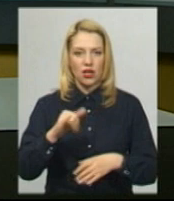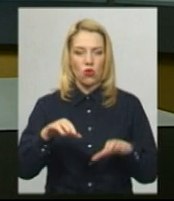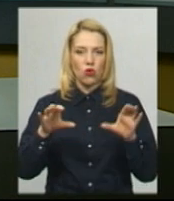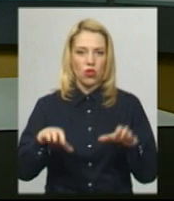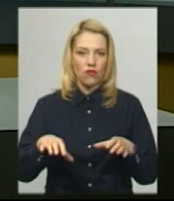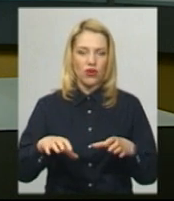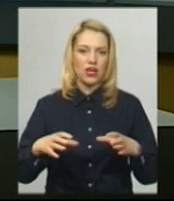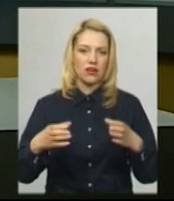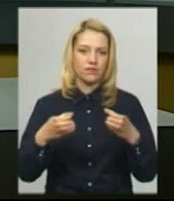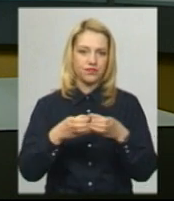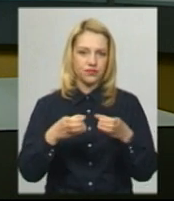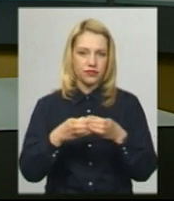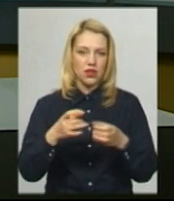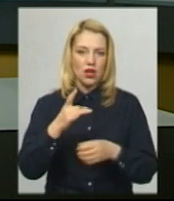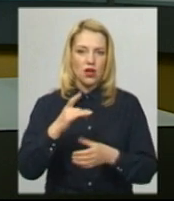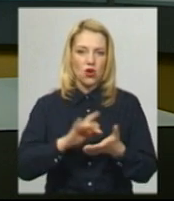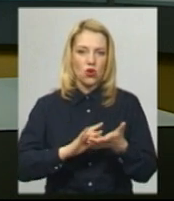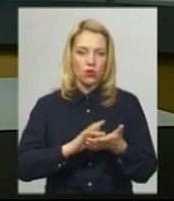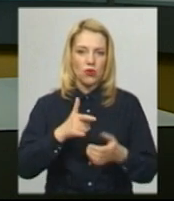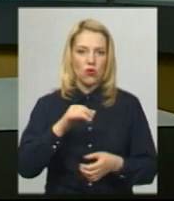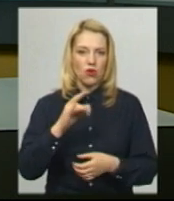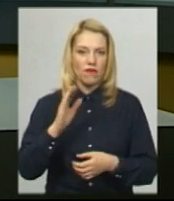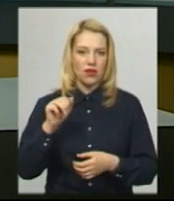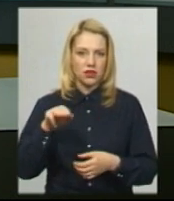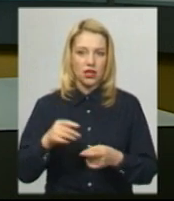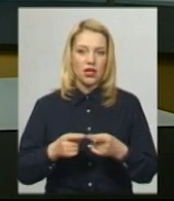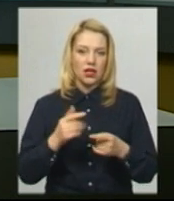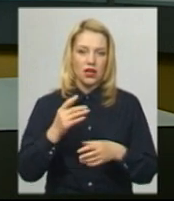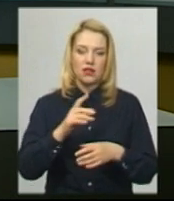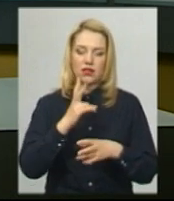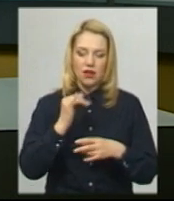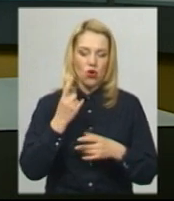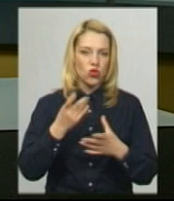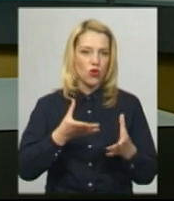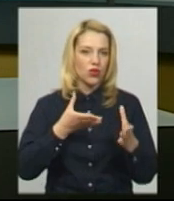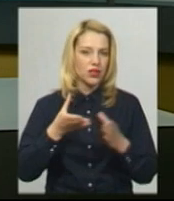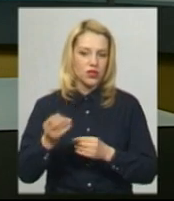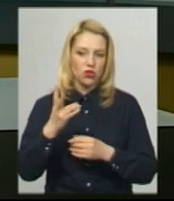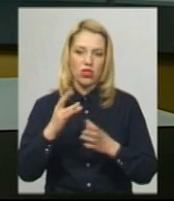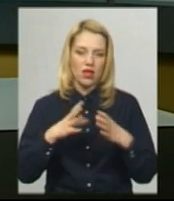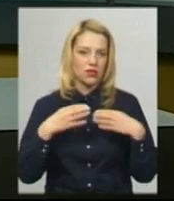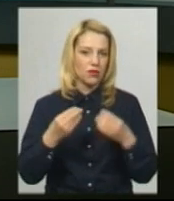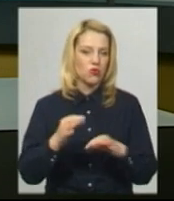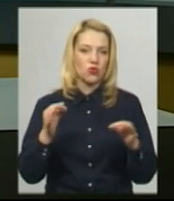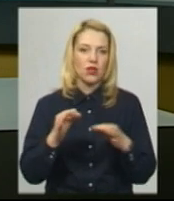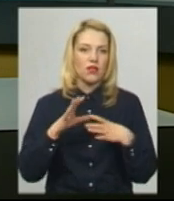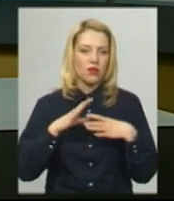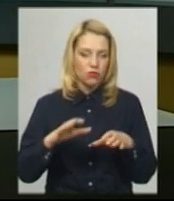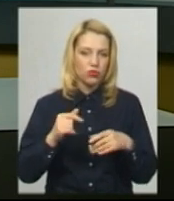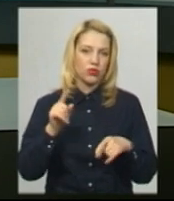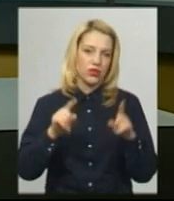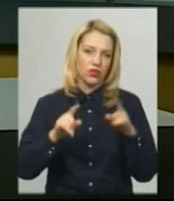Закарпатті Мирослава Горвата. За його словами, жодного тиску на сім'ю не було. І він з ними періодично перебуває на